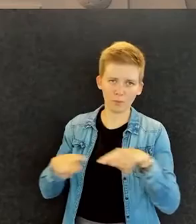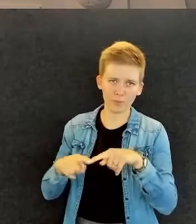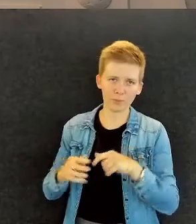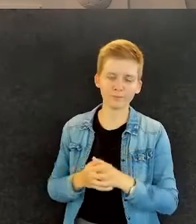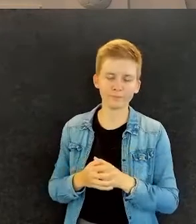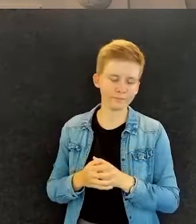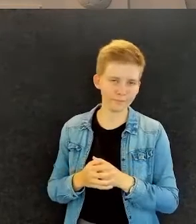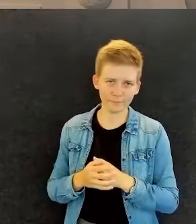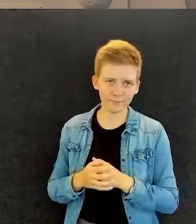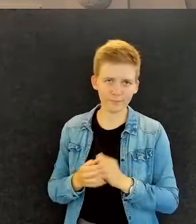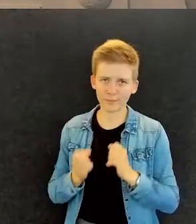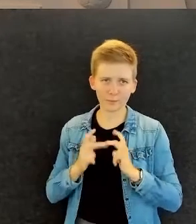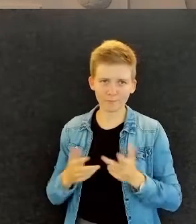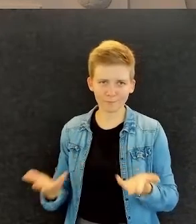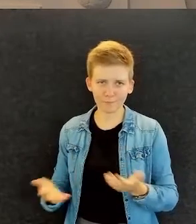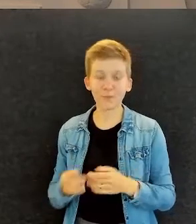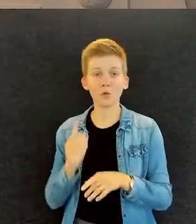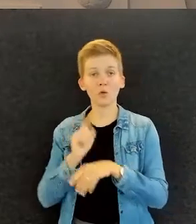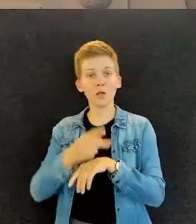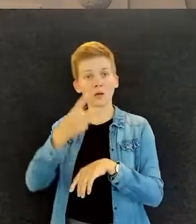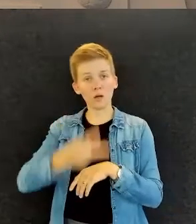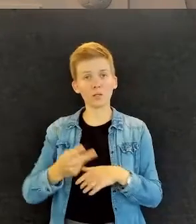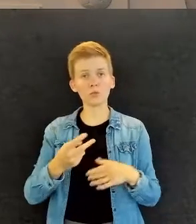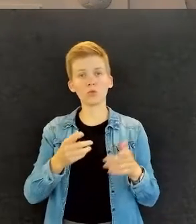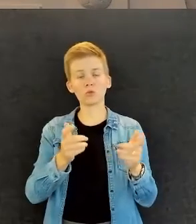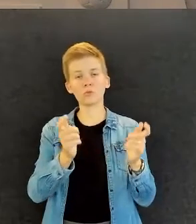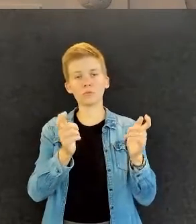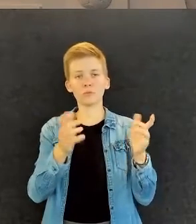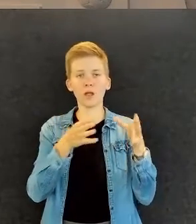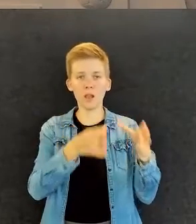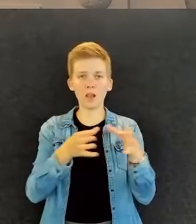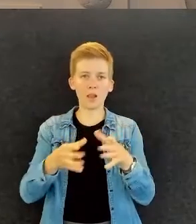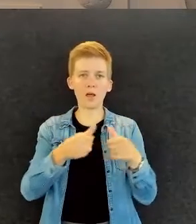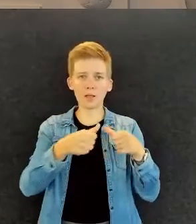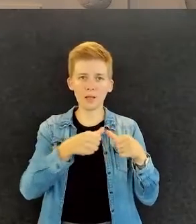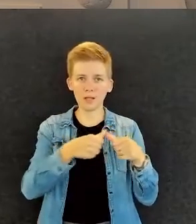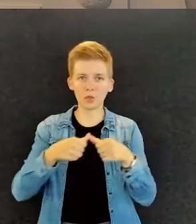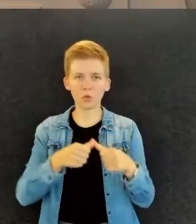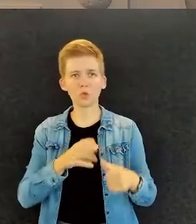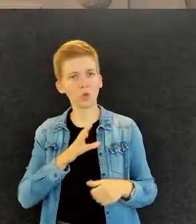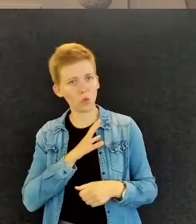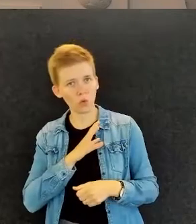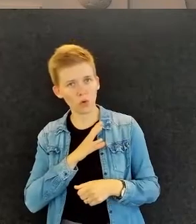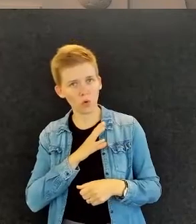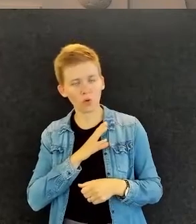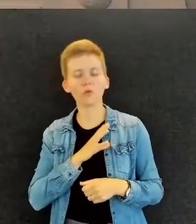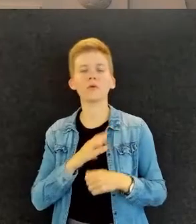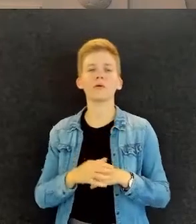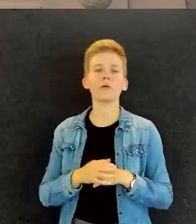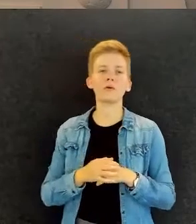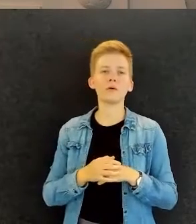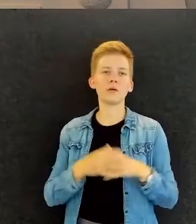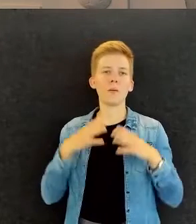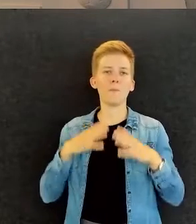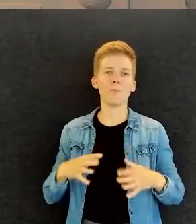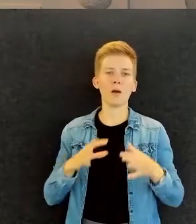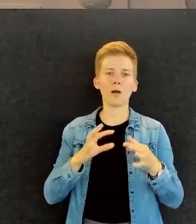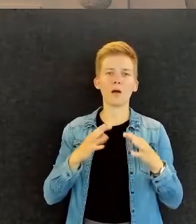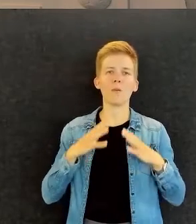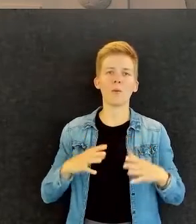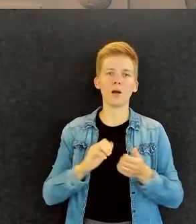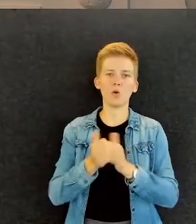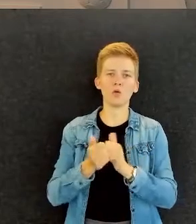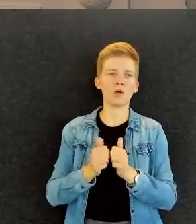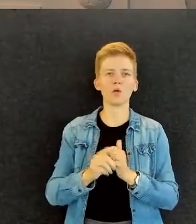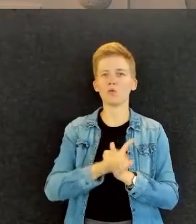Koska yli 20 lajiliittoja on niitä, jotka jo hoitaa paraurheilun sieltä polulla jossakin kohtaa, joko koko